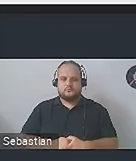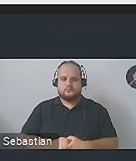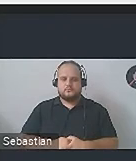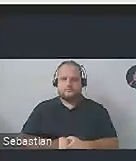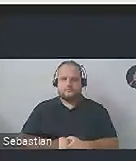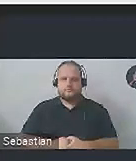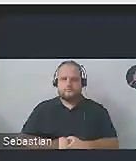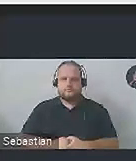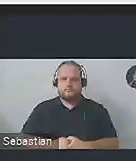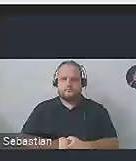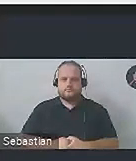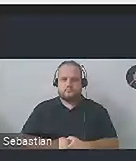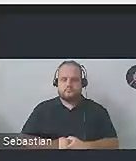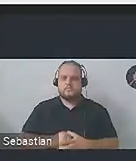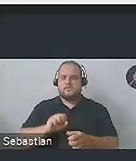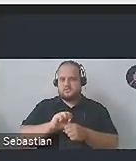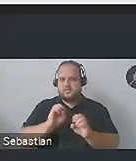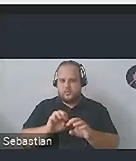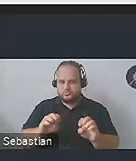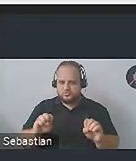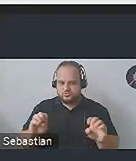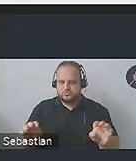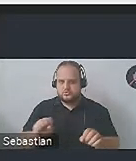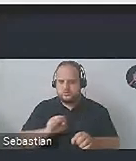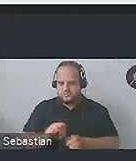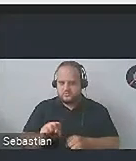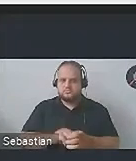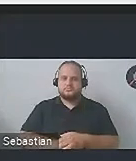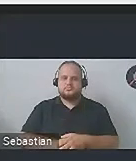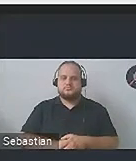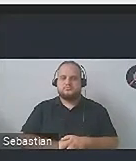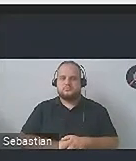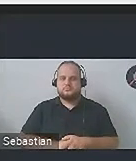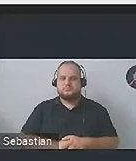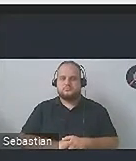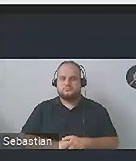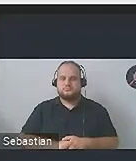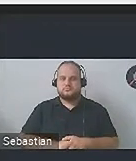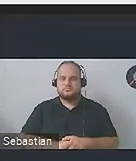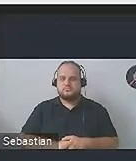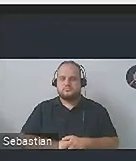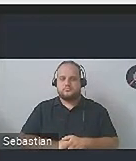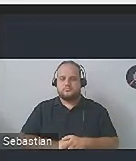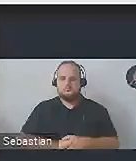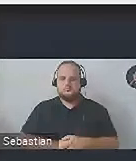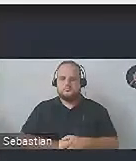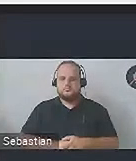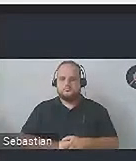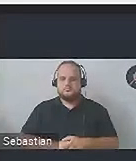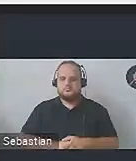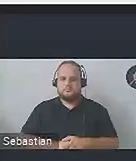oczywiście, a widzę, że tutaj i nauczycieli jest całkiem sporo. I, ja zaraz przybliżę, mamy tutaj też